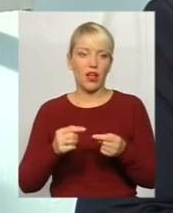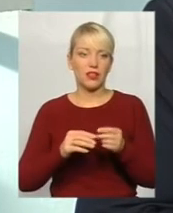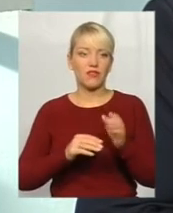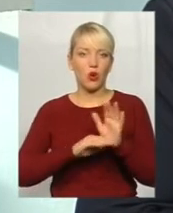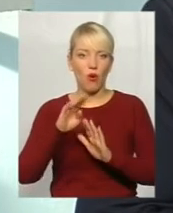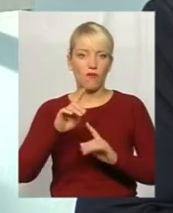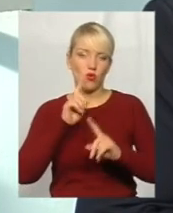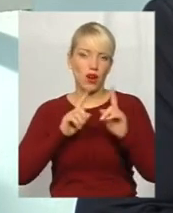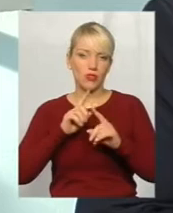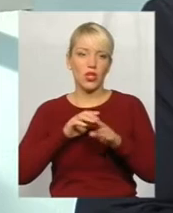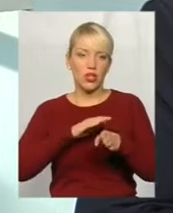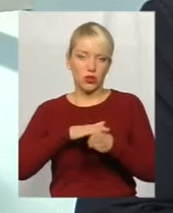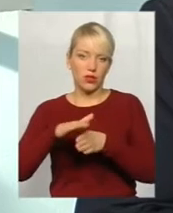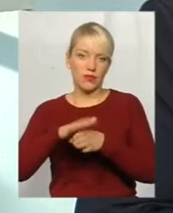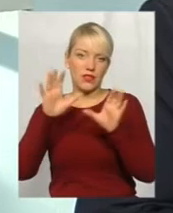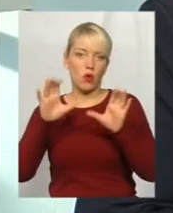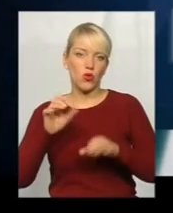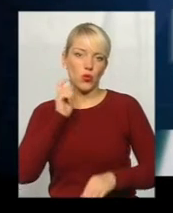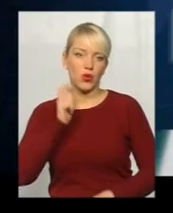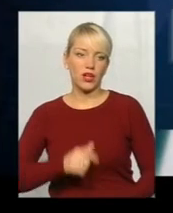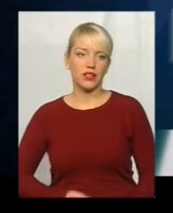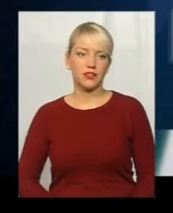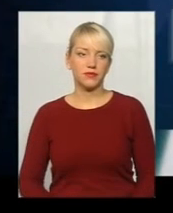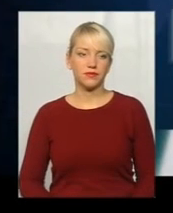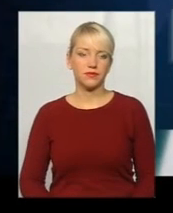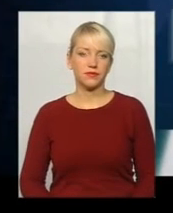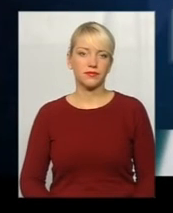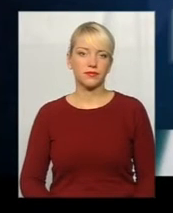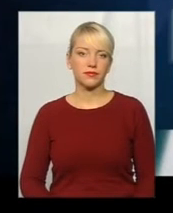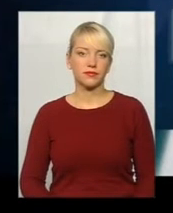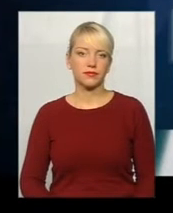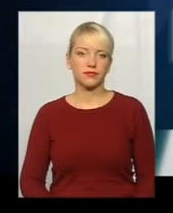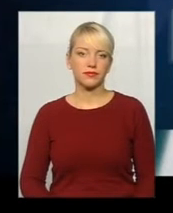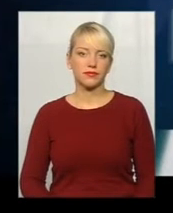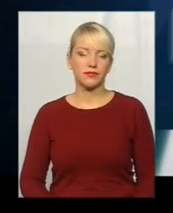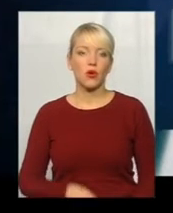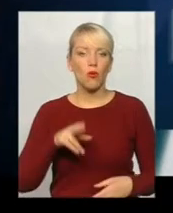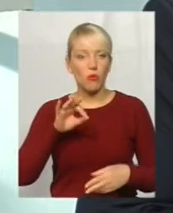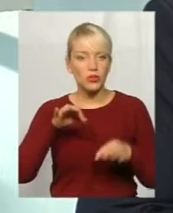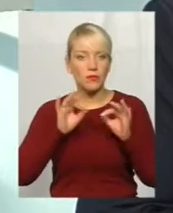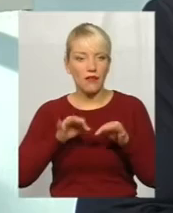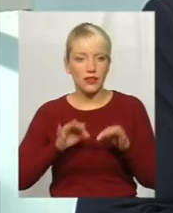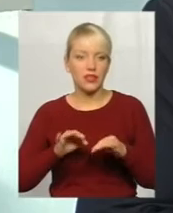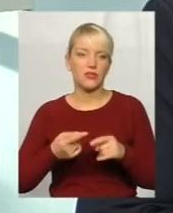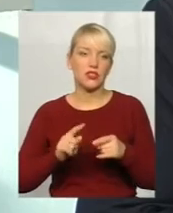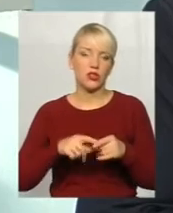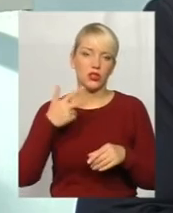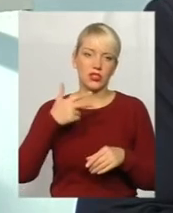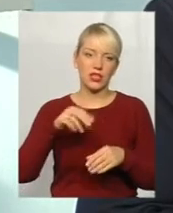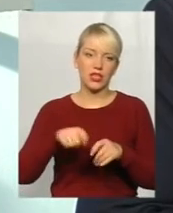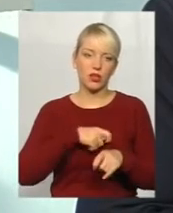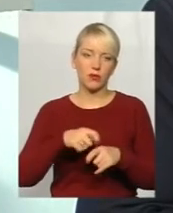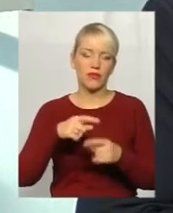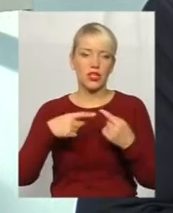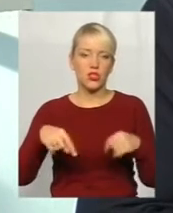дотримуватися законів України. Хоча по справедливості сьогодні 300-кілометрову зона